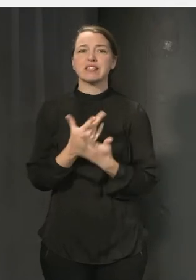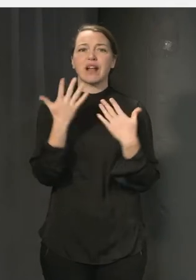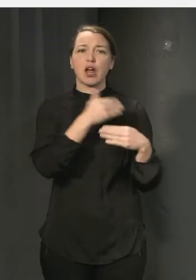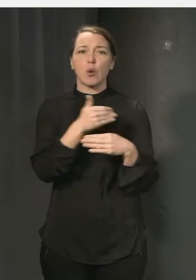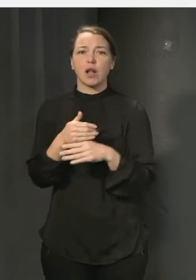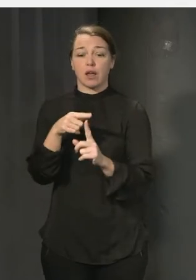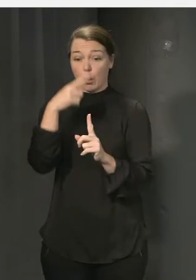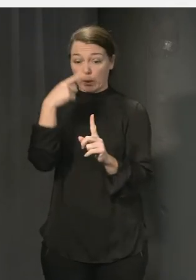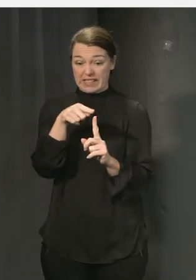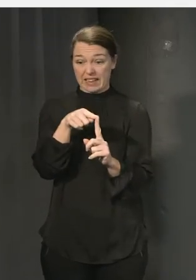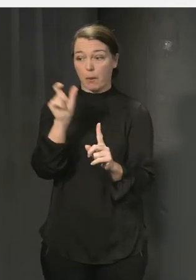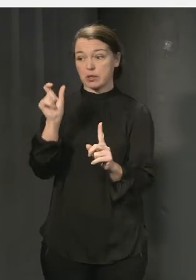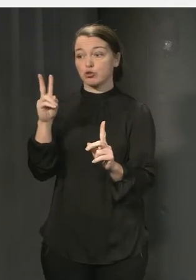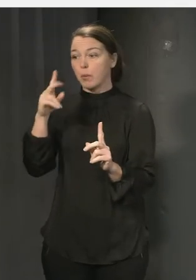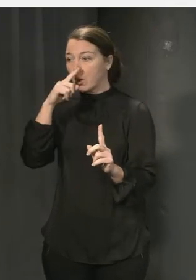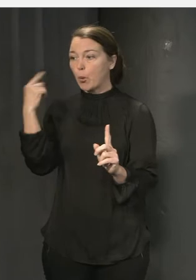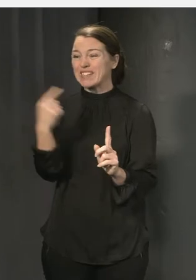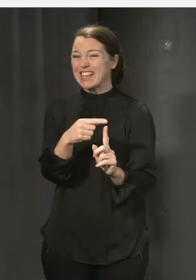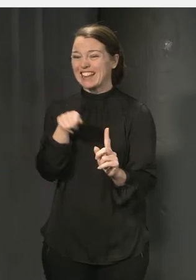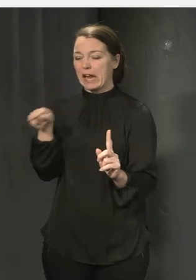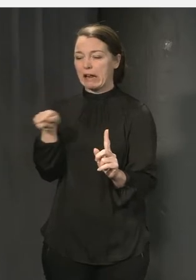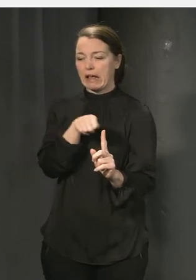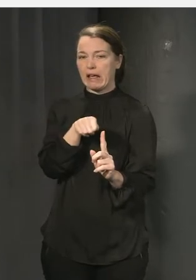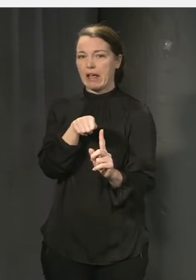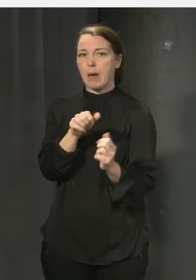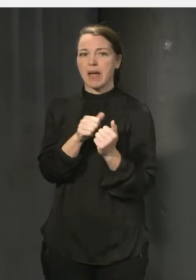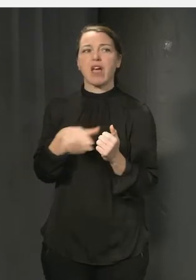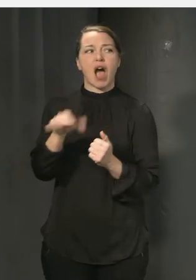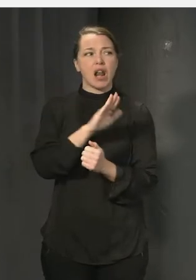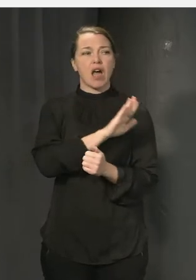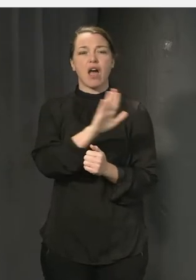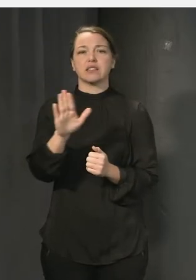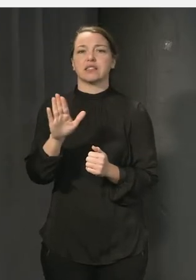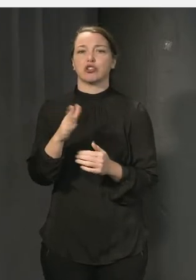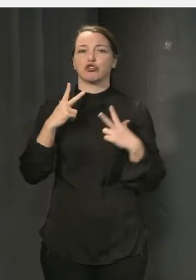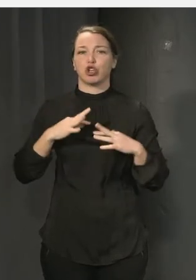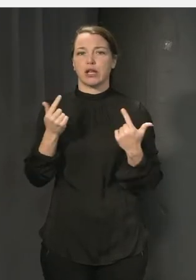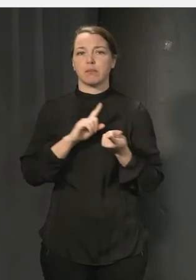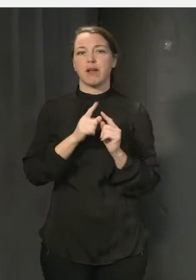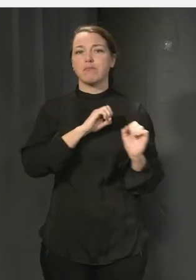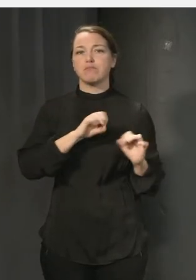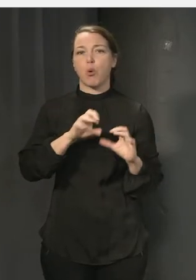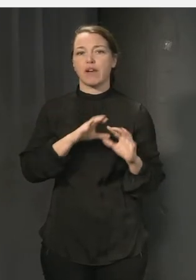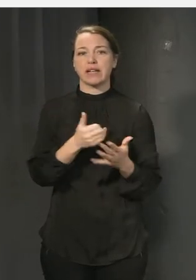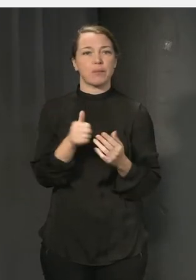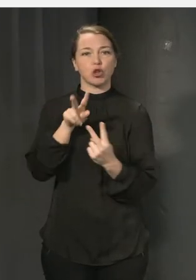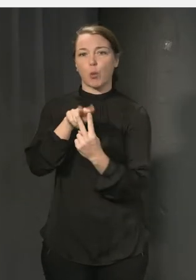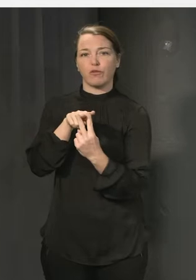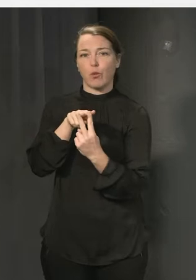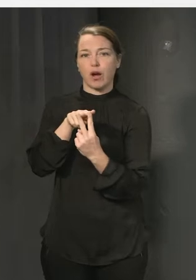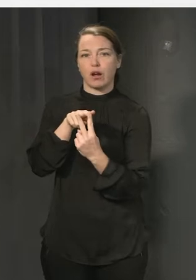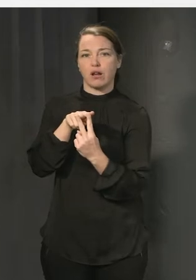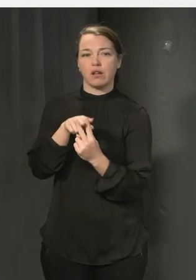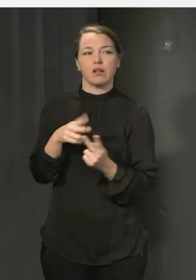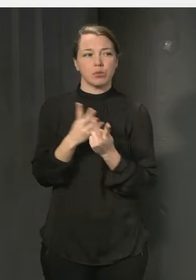utsatta och den som utsätter. Och allas trygghet påverkas och därmed allas resultat i skolan.